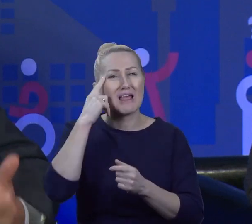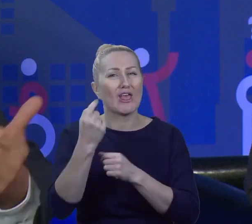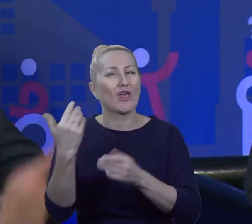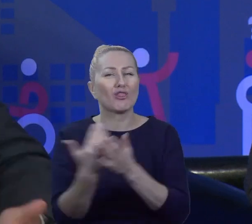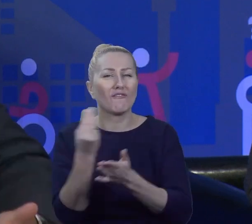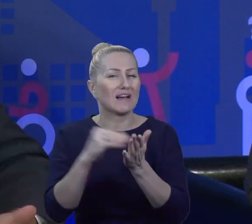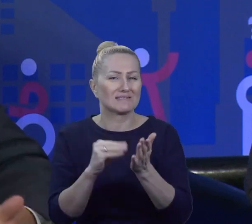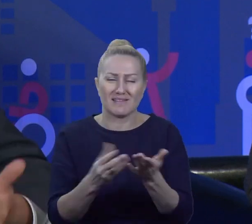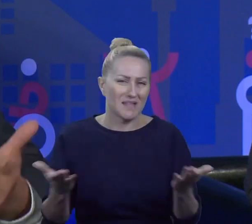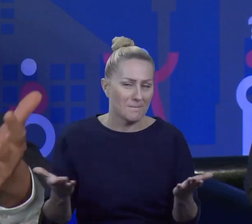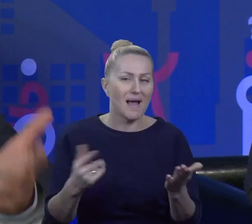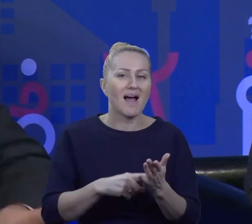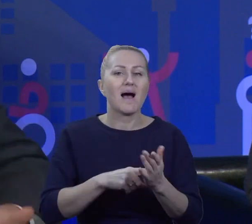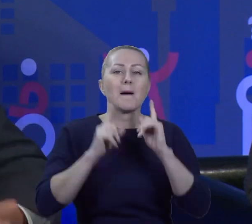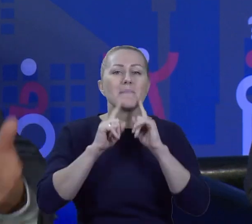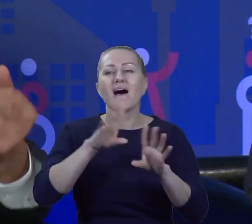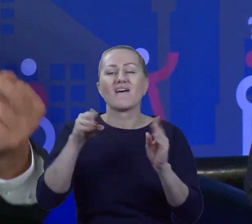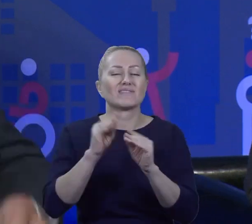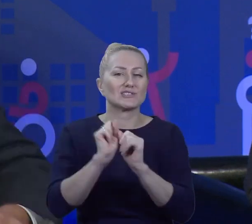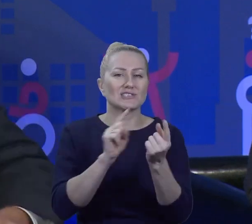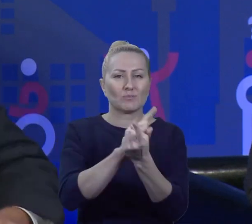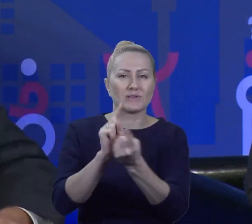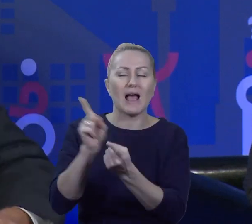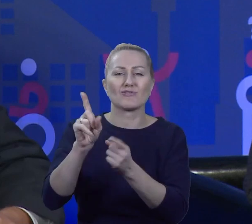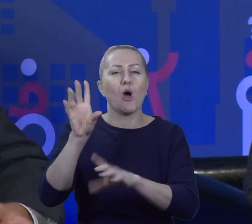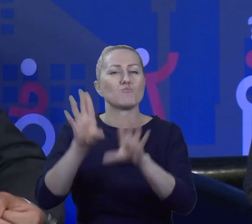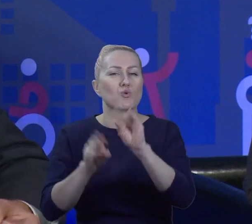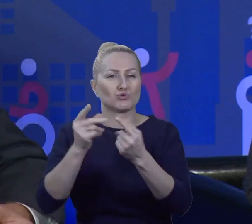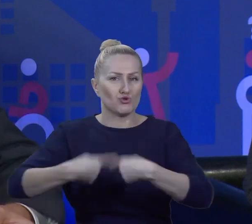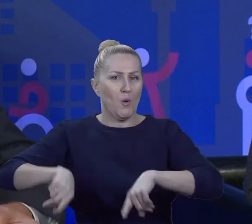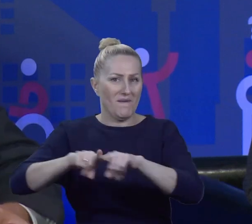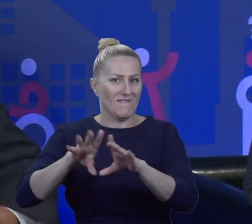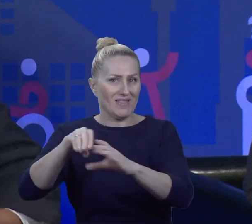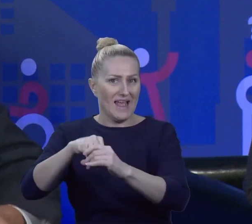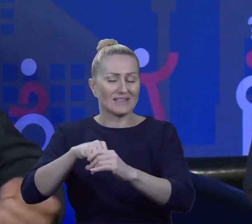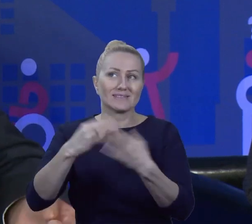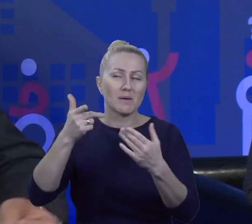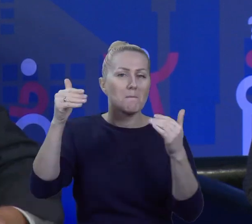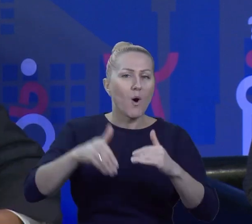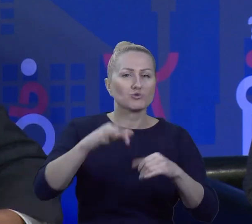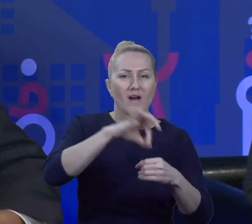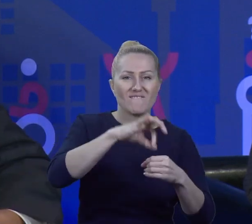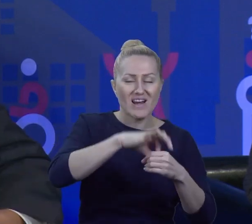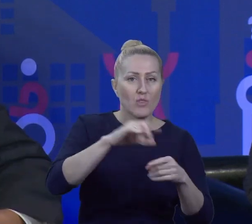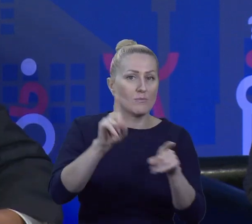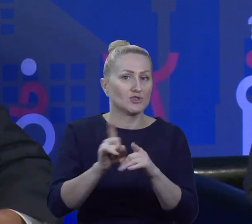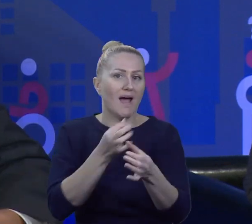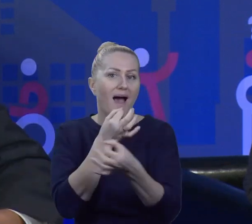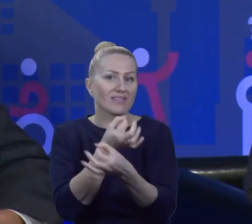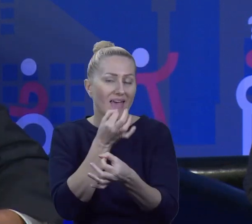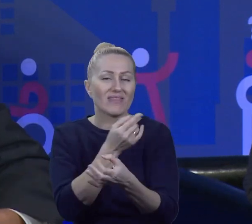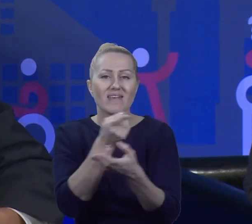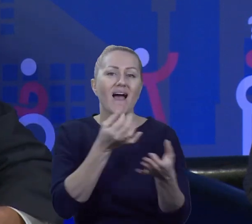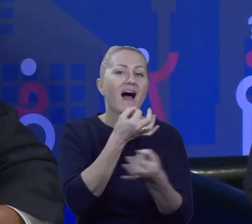naprawdę to są spotkania, to jest budżet obywatelski i to może być referendum i ankiety. Takie ankiety też